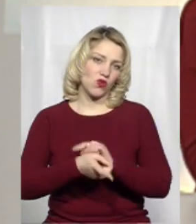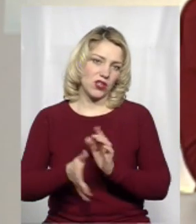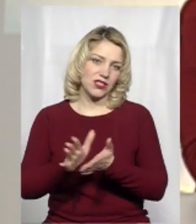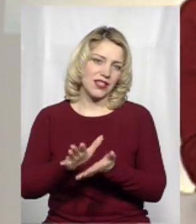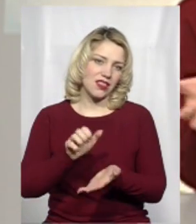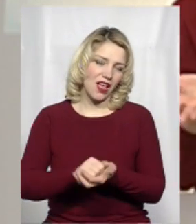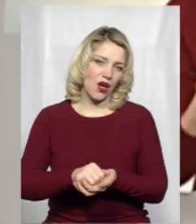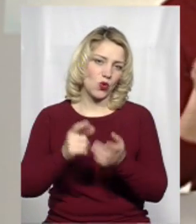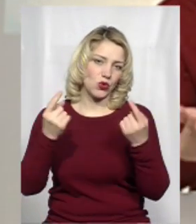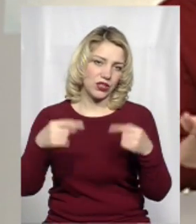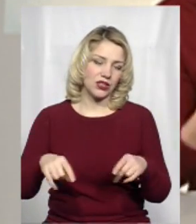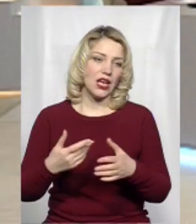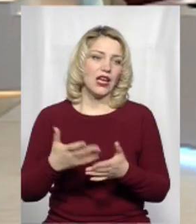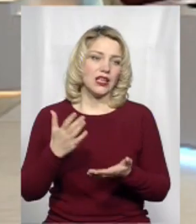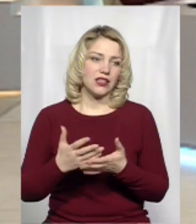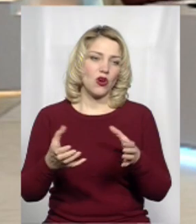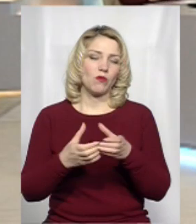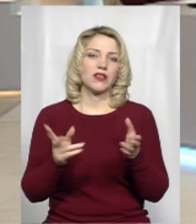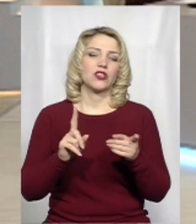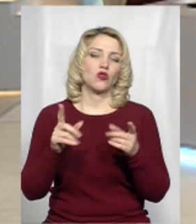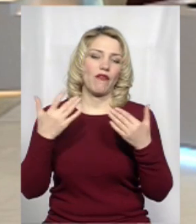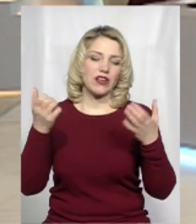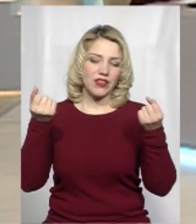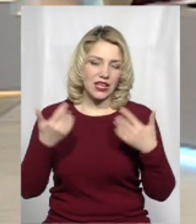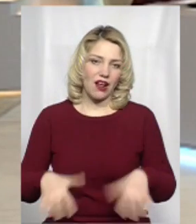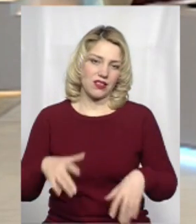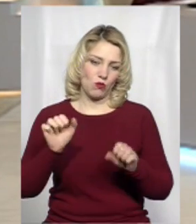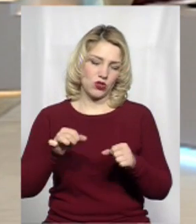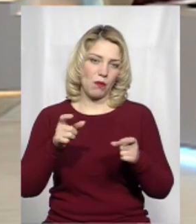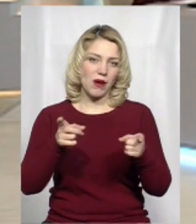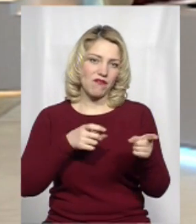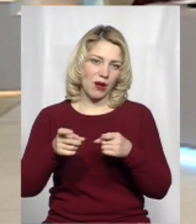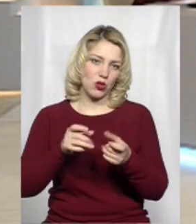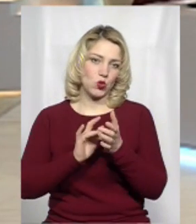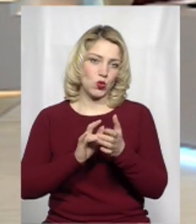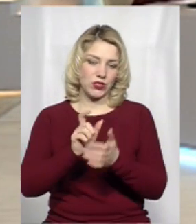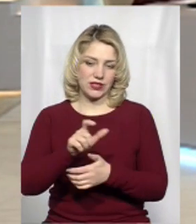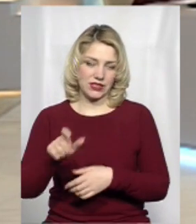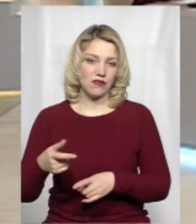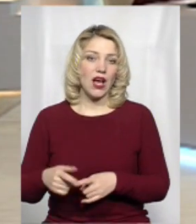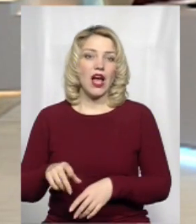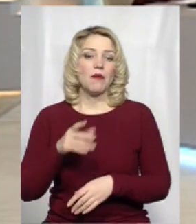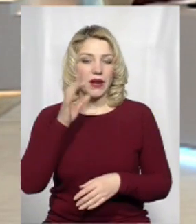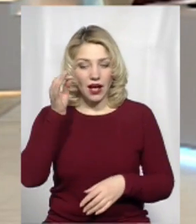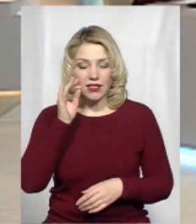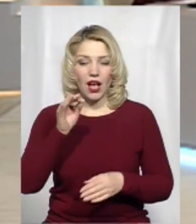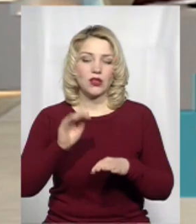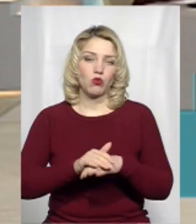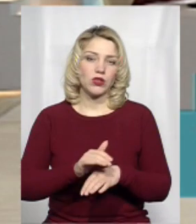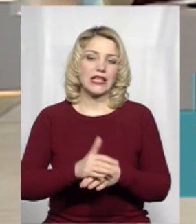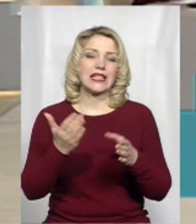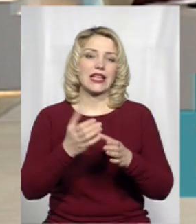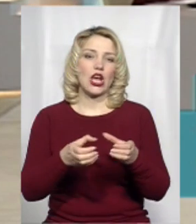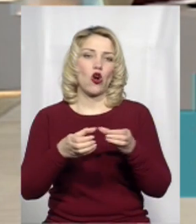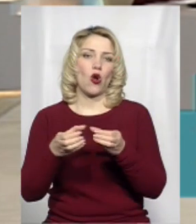громади, в яких вони є, фактично втратили ту можливість приваблювати туристів. Але пригадайте, будь ласка, в яких із громад, все ж таки,